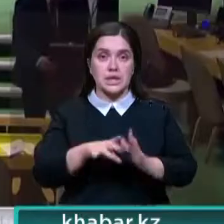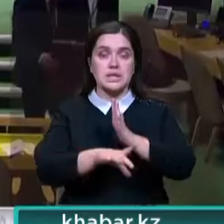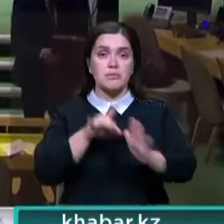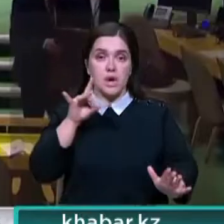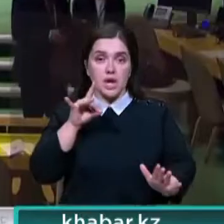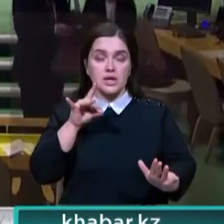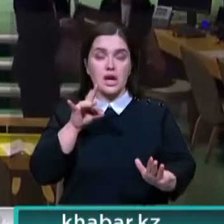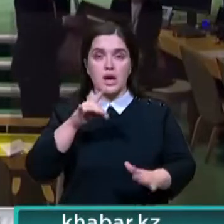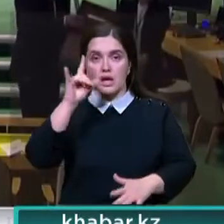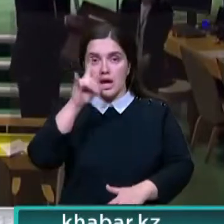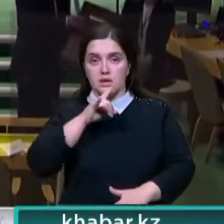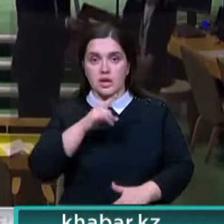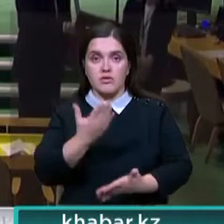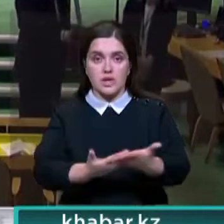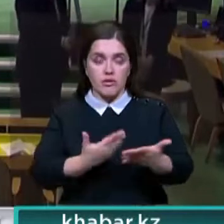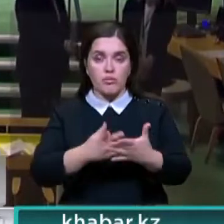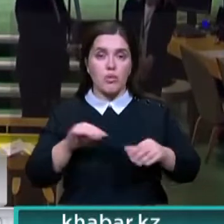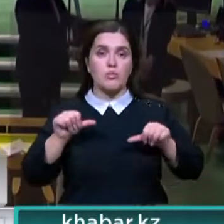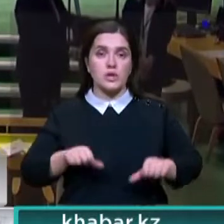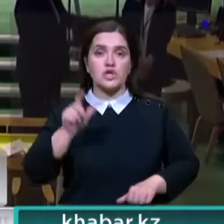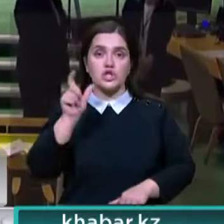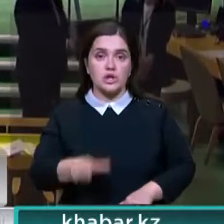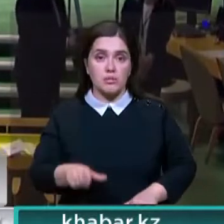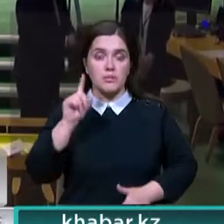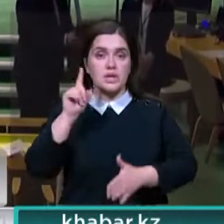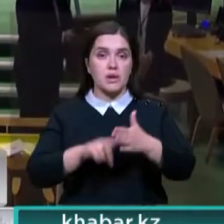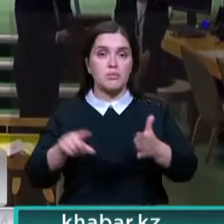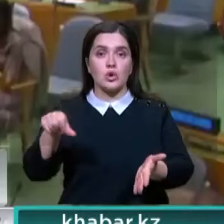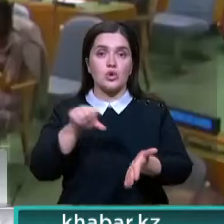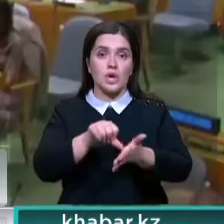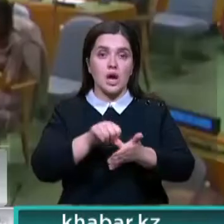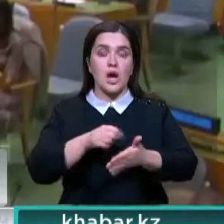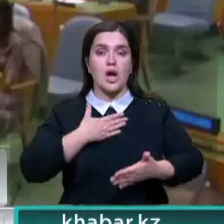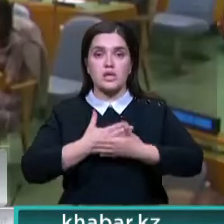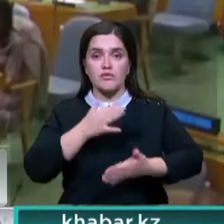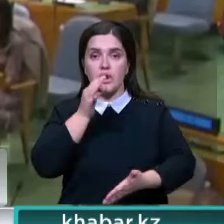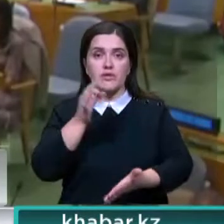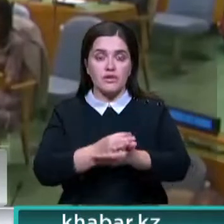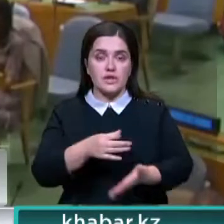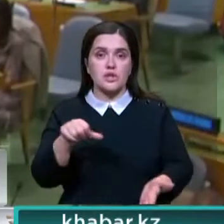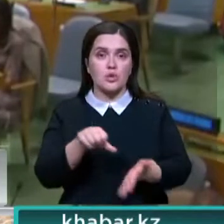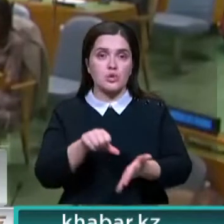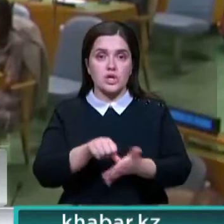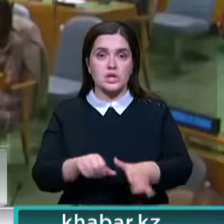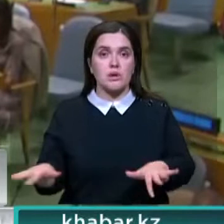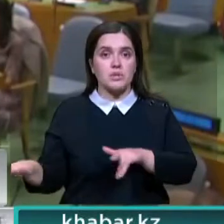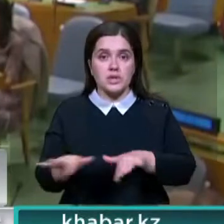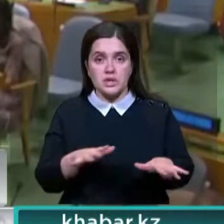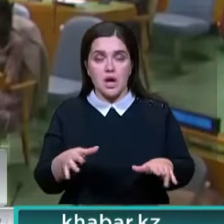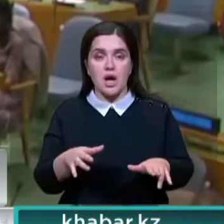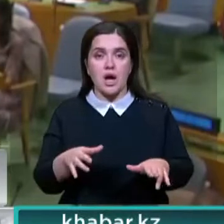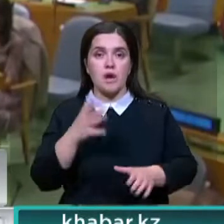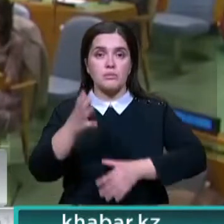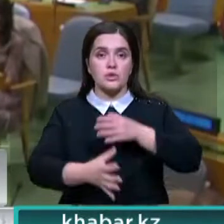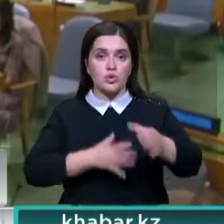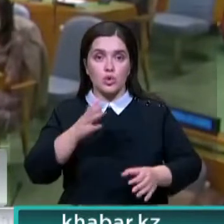МИДе, избрание нашей страны в Совет по правам человека является признанием ее роли в качестве активного и ответственного участника процесса